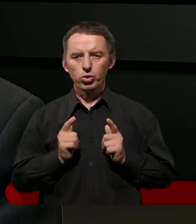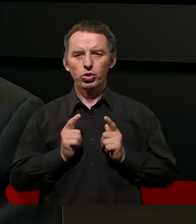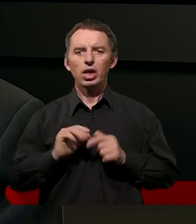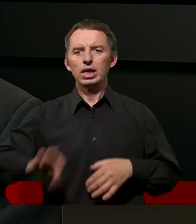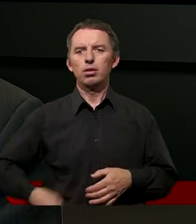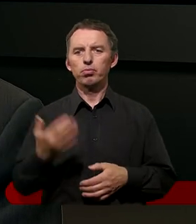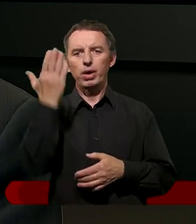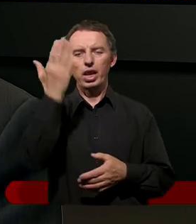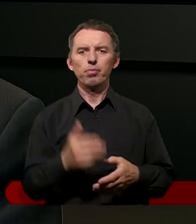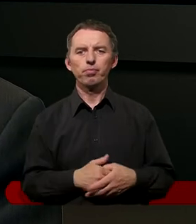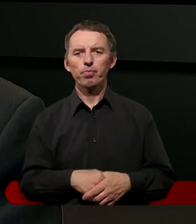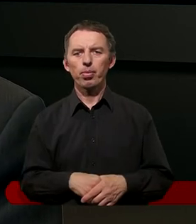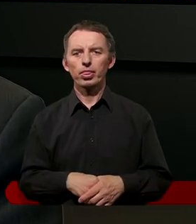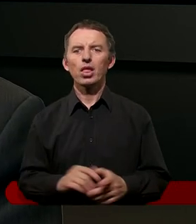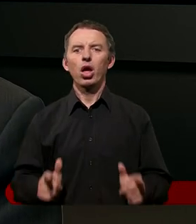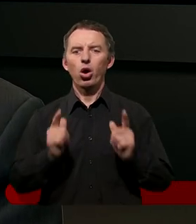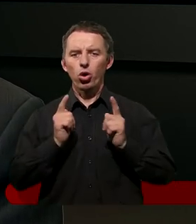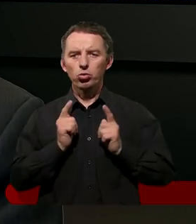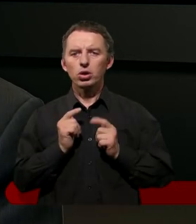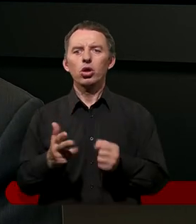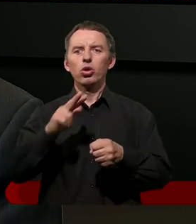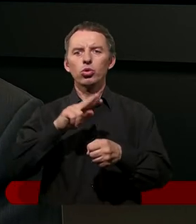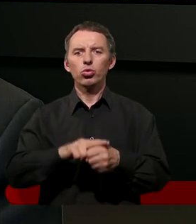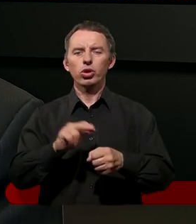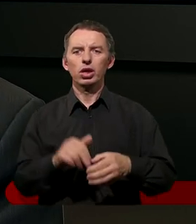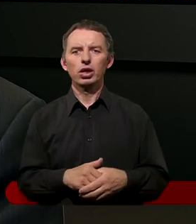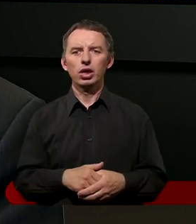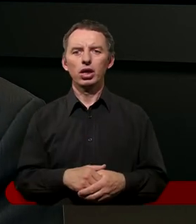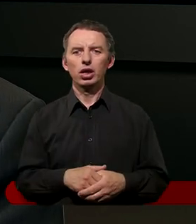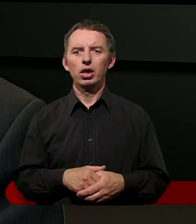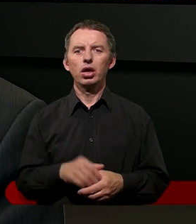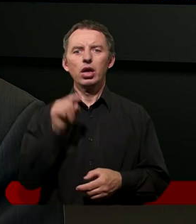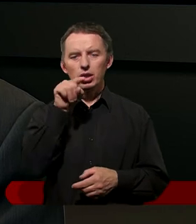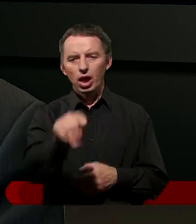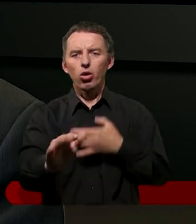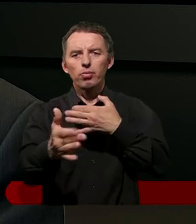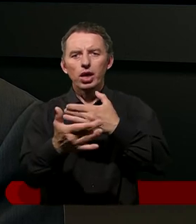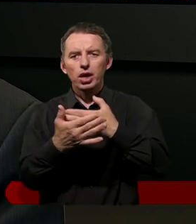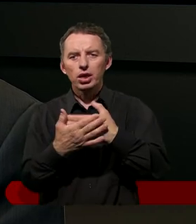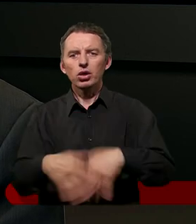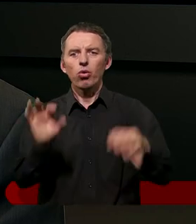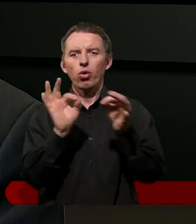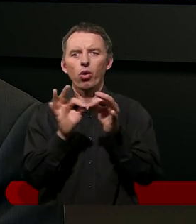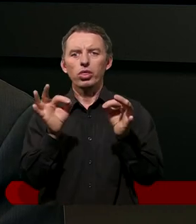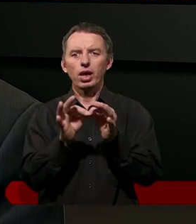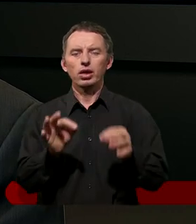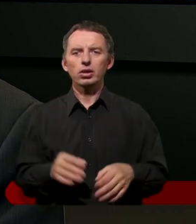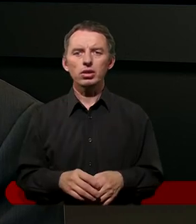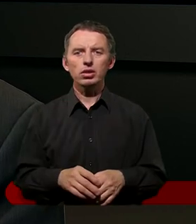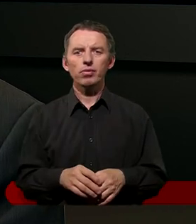w Panu. Odpoczynku, który jest taką bliską relacją